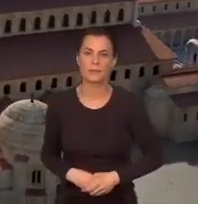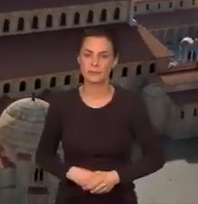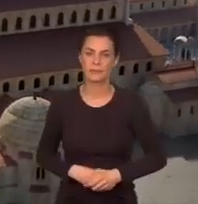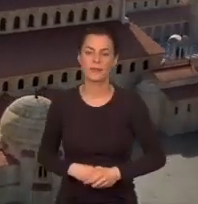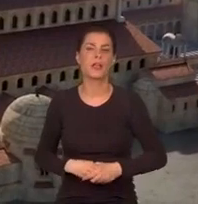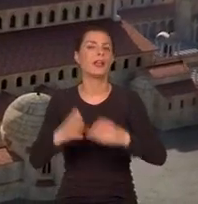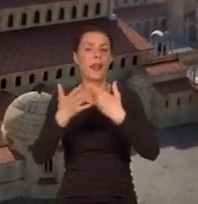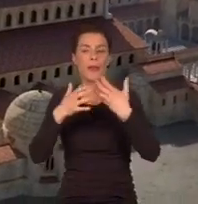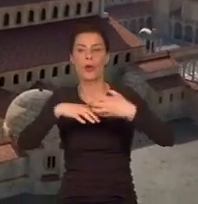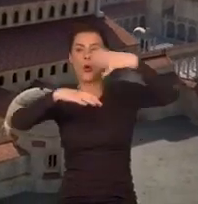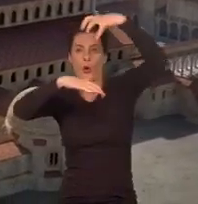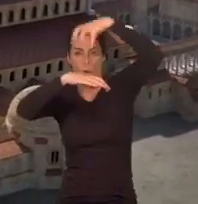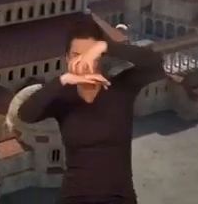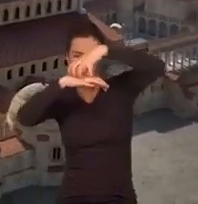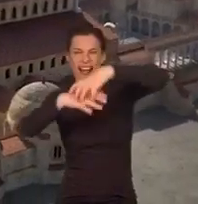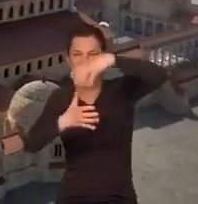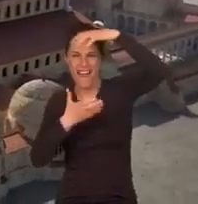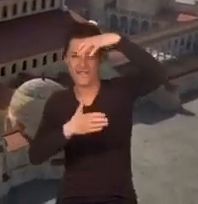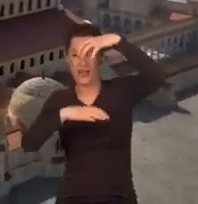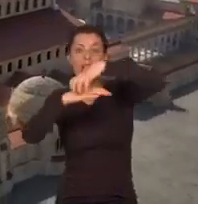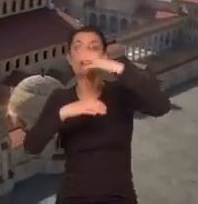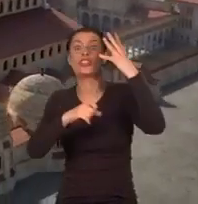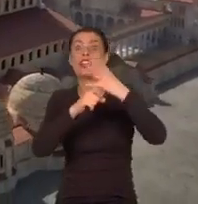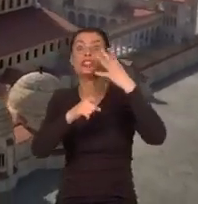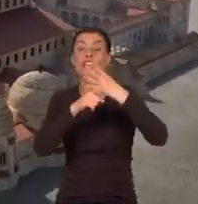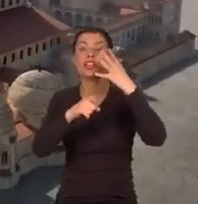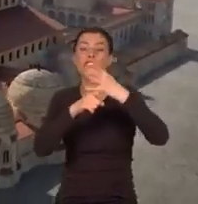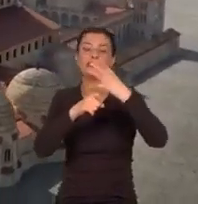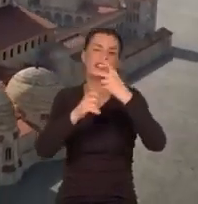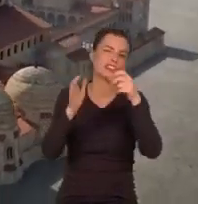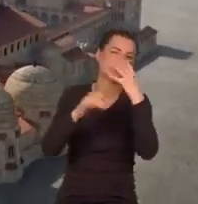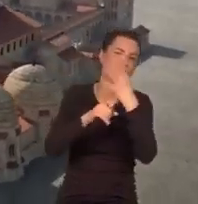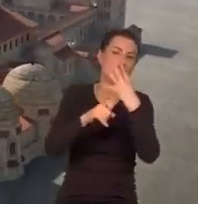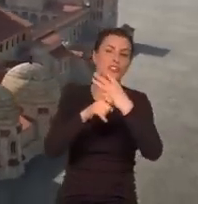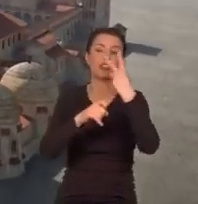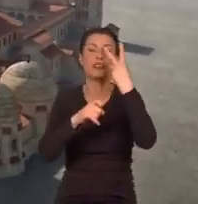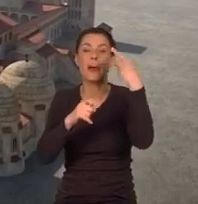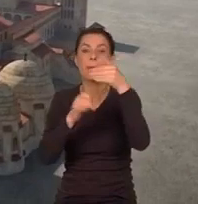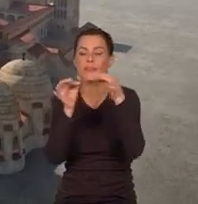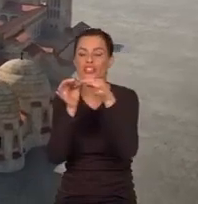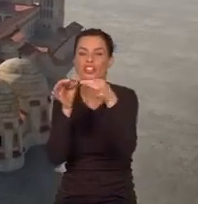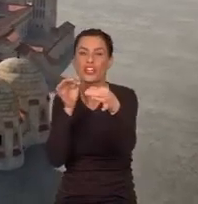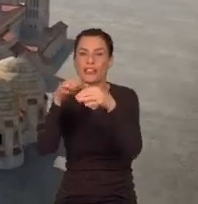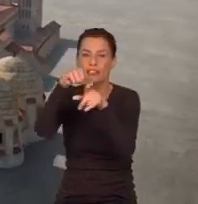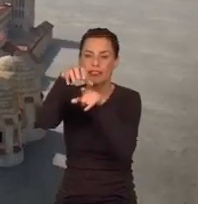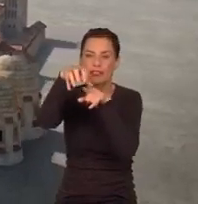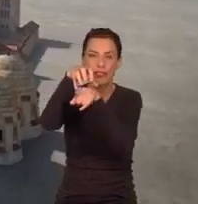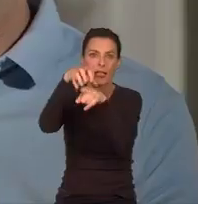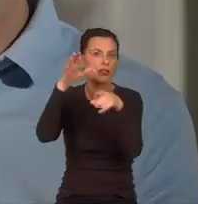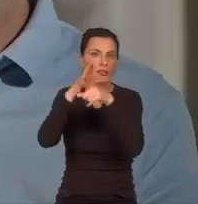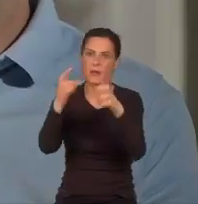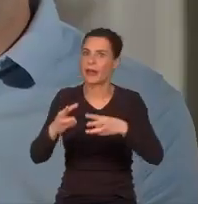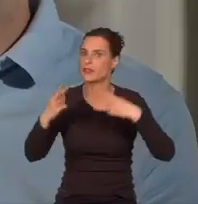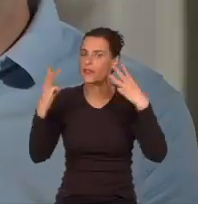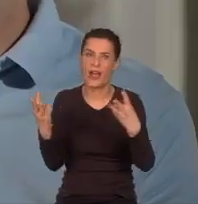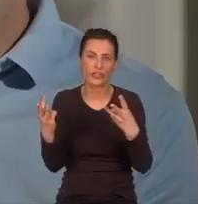Kopuła jest równie gigantyczna. Ma 40 do 42 metrów średnicy, co jest wielkim wyzwaniem technicznym.